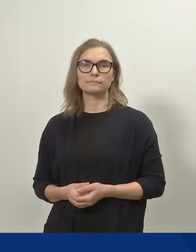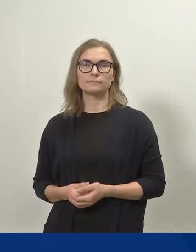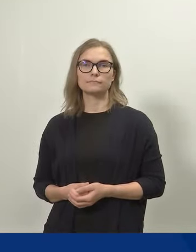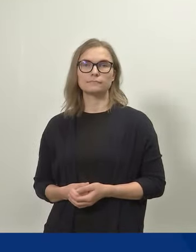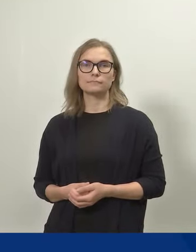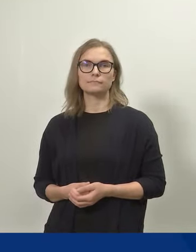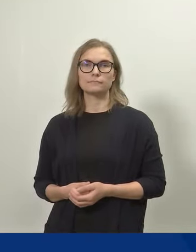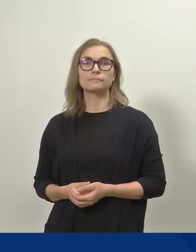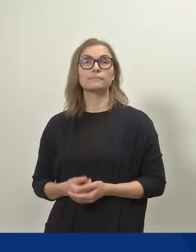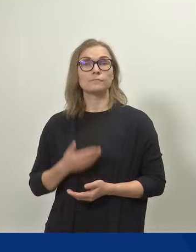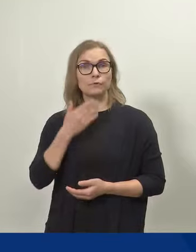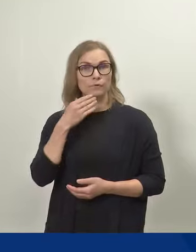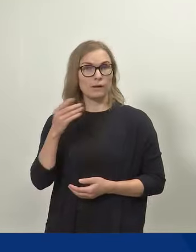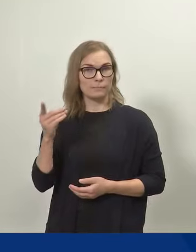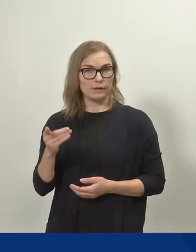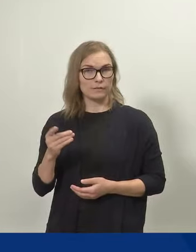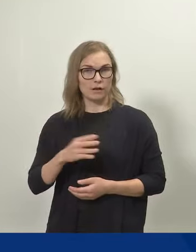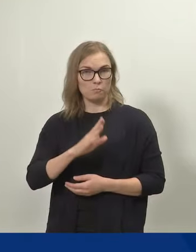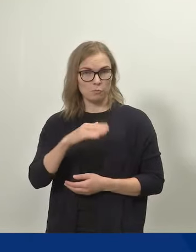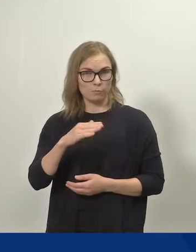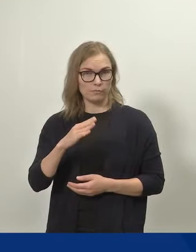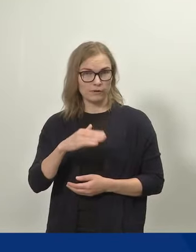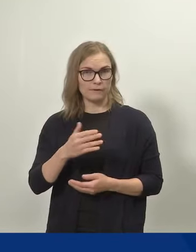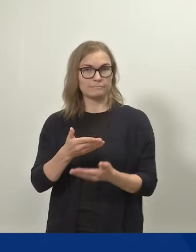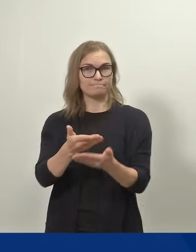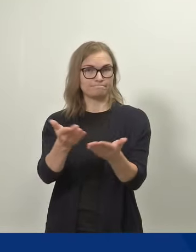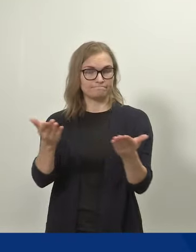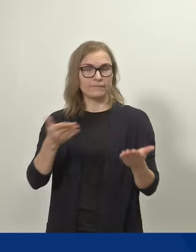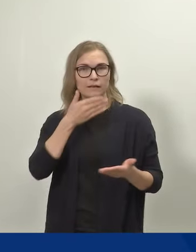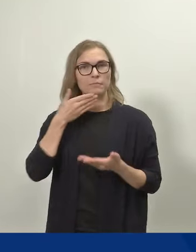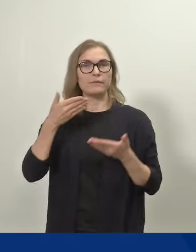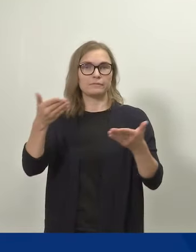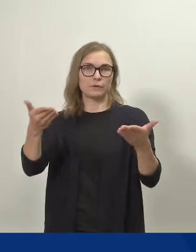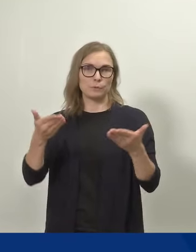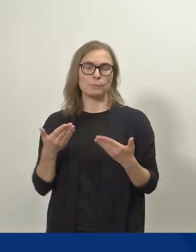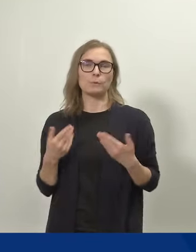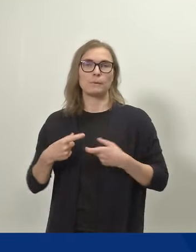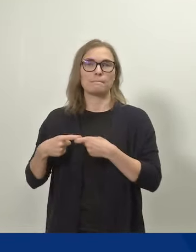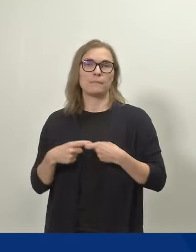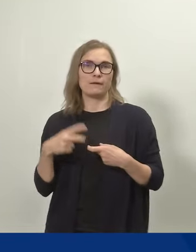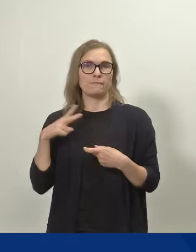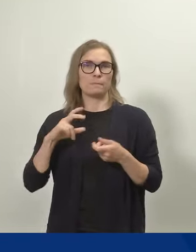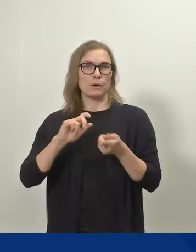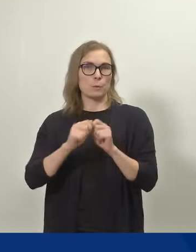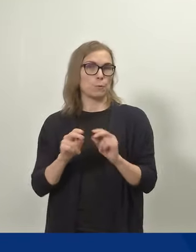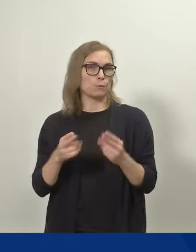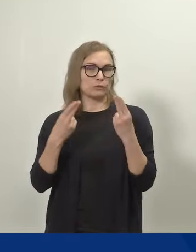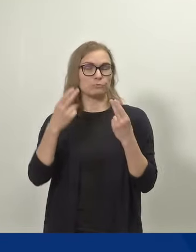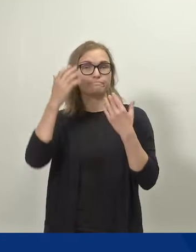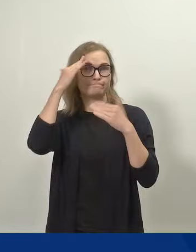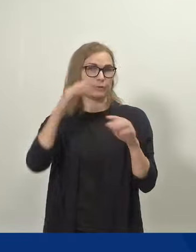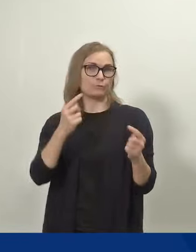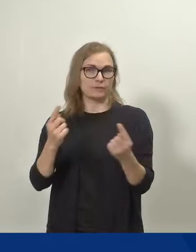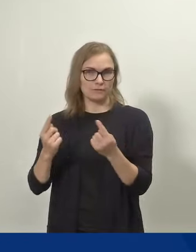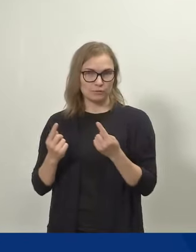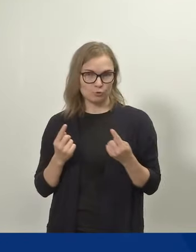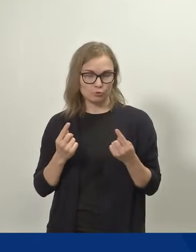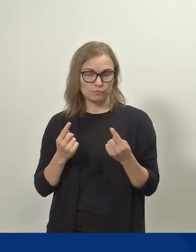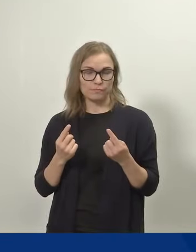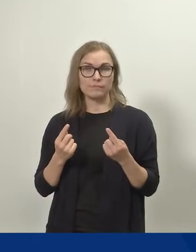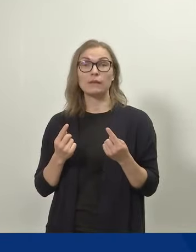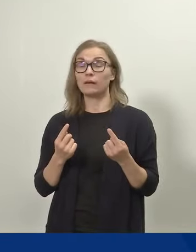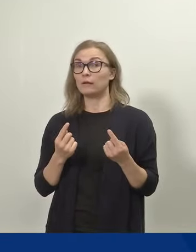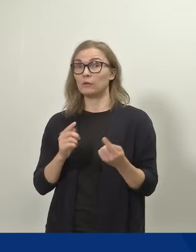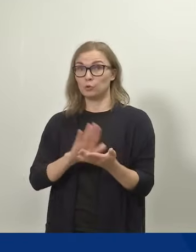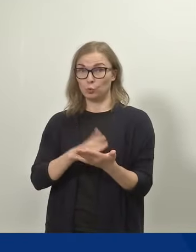Hyvää perjantai-aamupäivää ja lämpimästi tervetuloa tähän perhevapaauudistuksen tiedotustilaisuuteen. Tämän